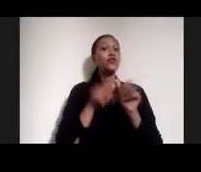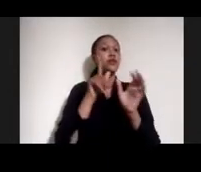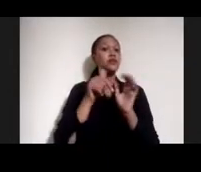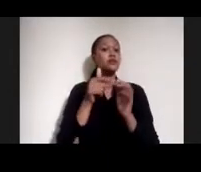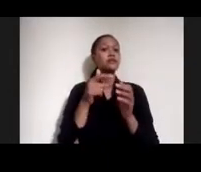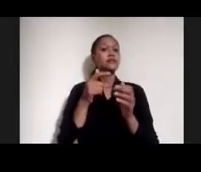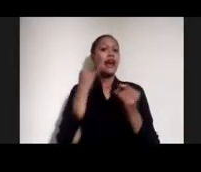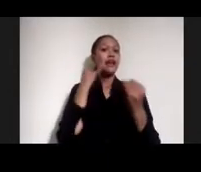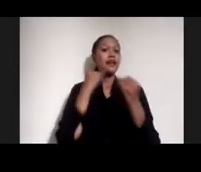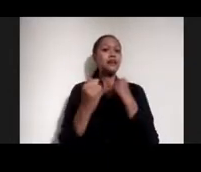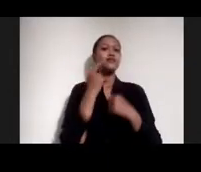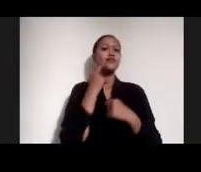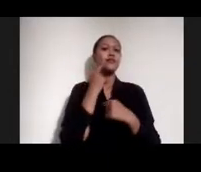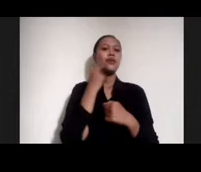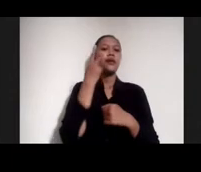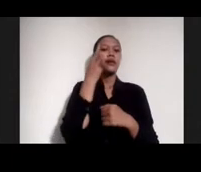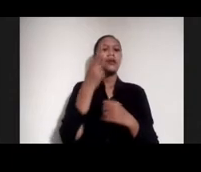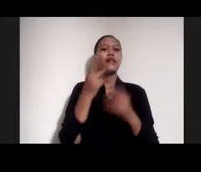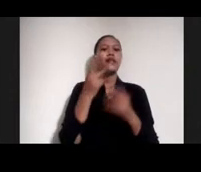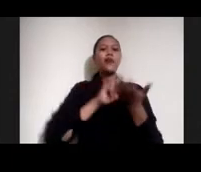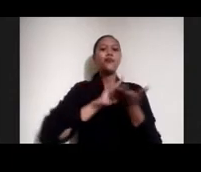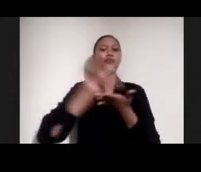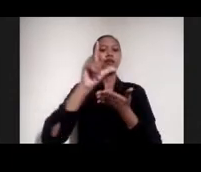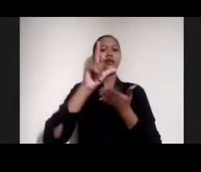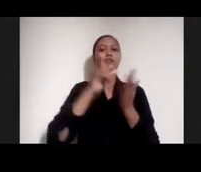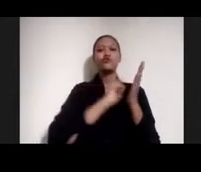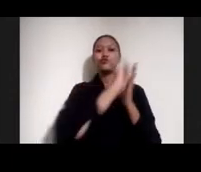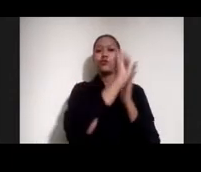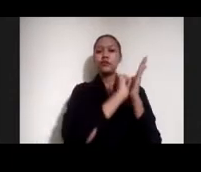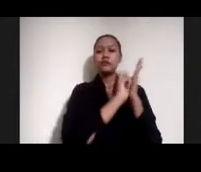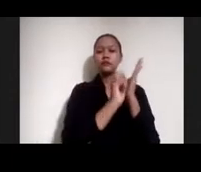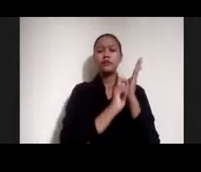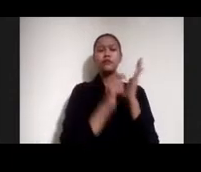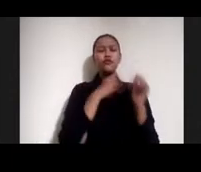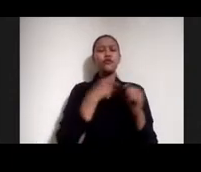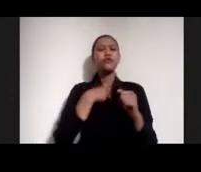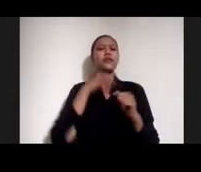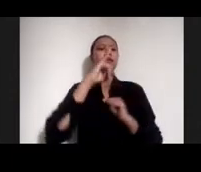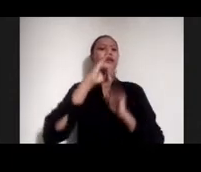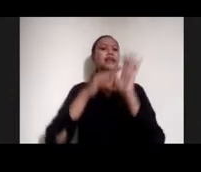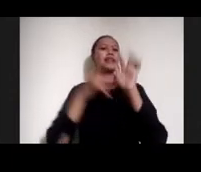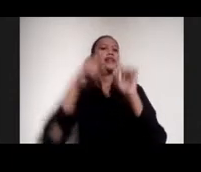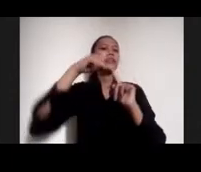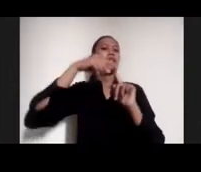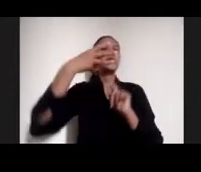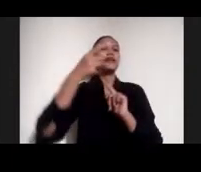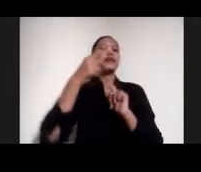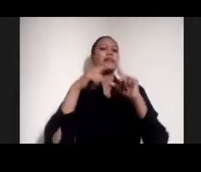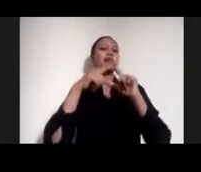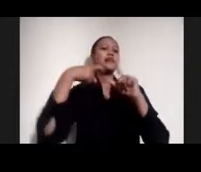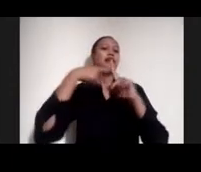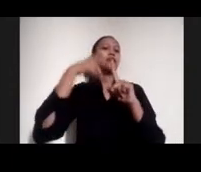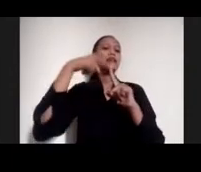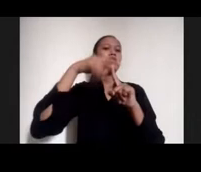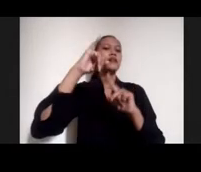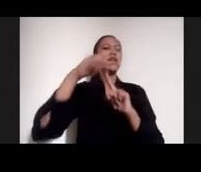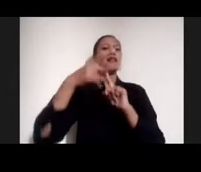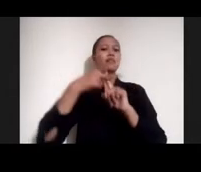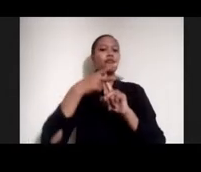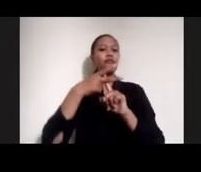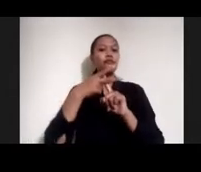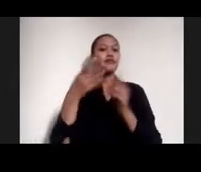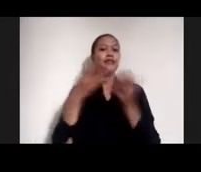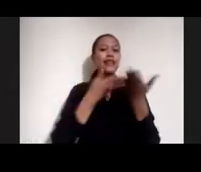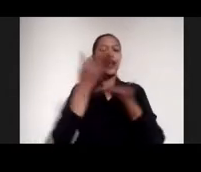laporan jurnalistik yang menurutku interaktif Interaktif banget Dan salah satunya baru gue bikin kemarin dengan proyek Multatuli